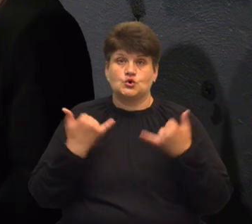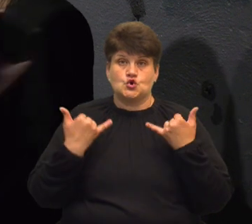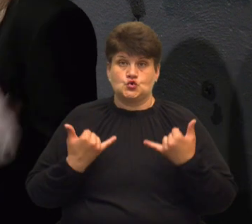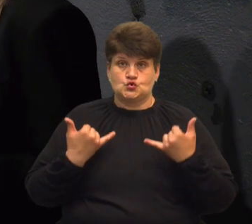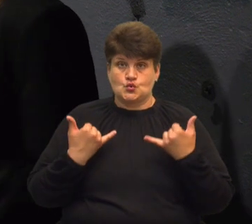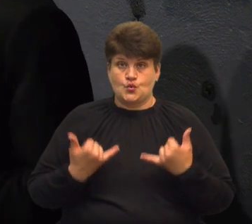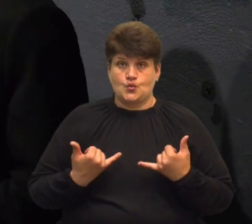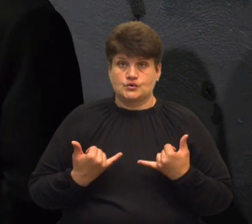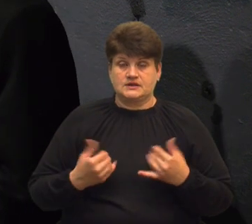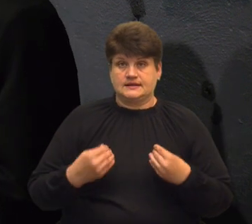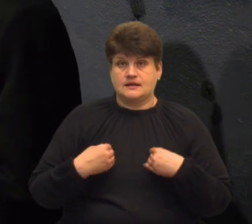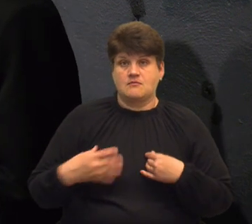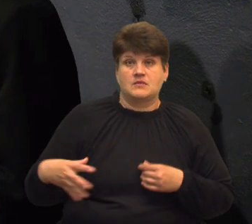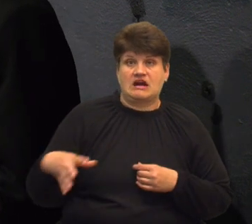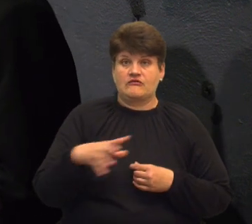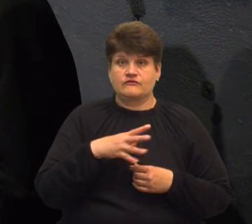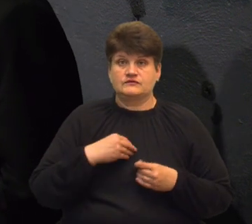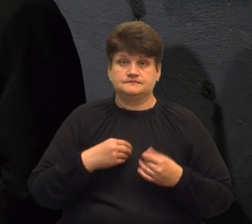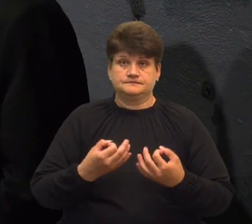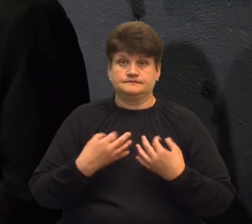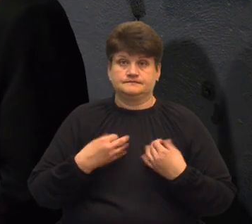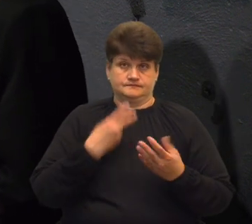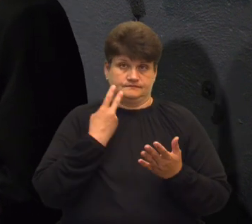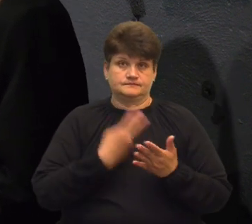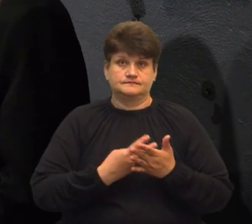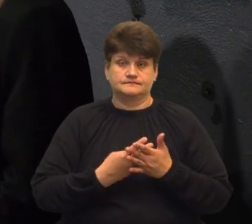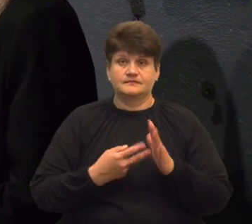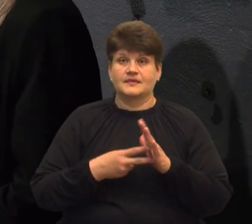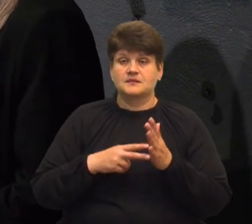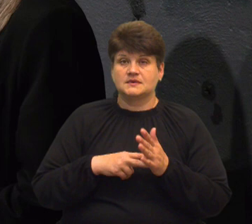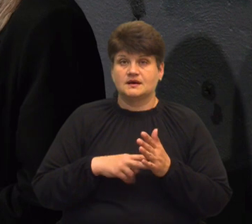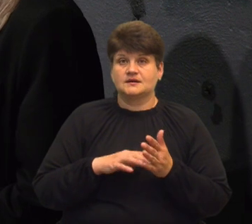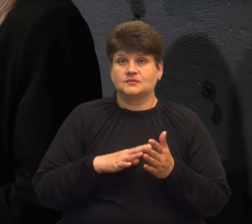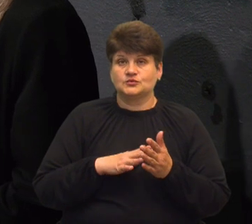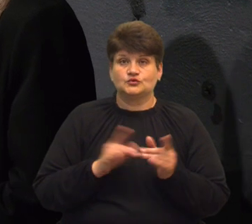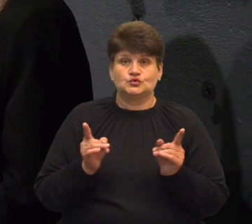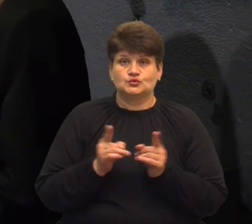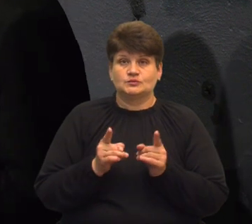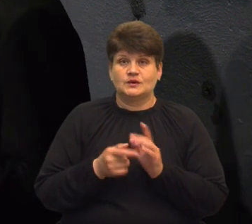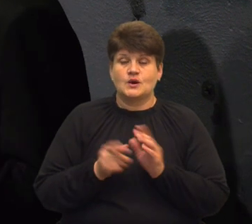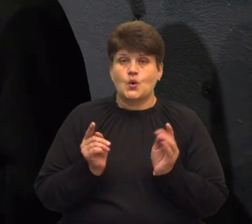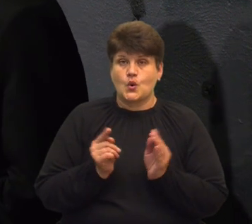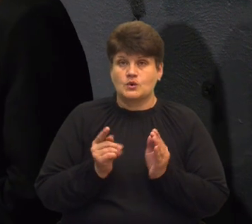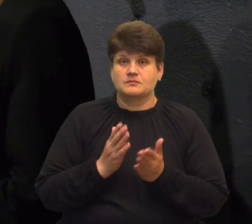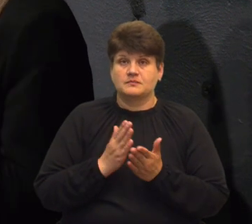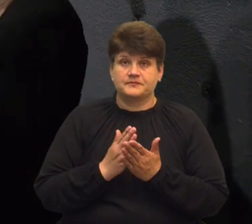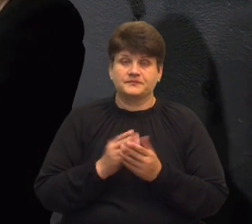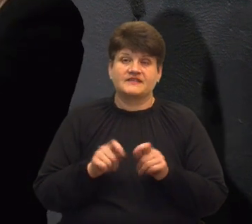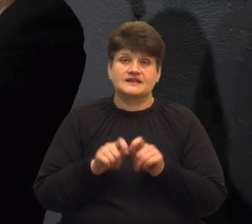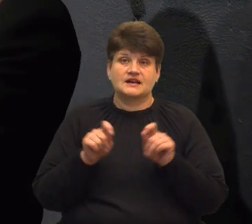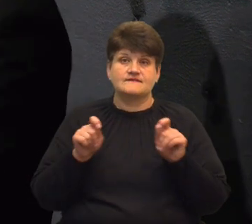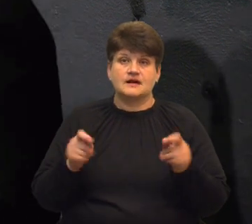до нас всіх тут донести. План був на з ним суперкороткий. Ми відкримаємо виставку,